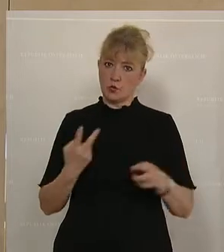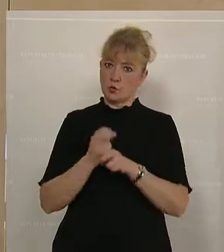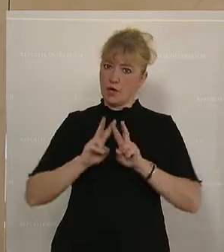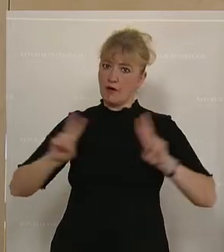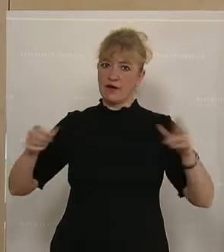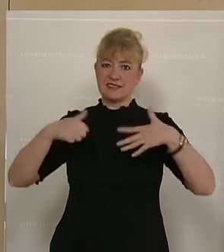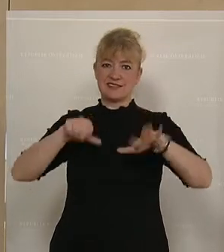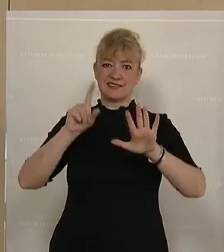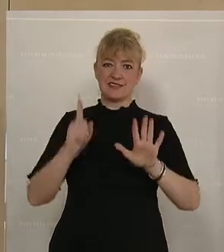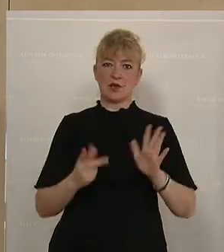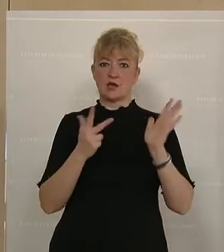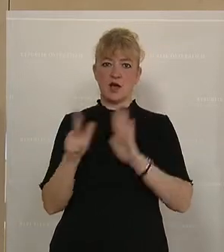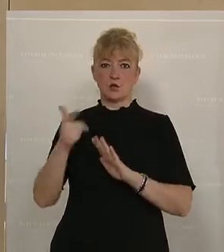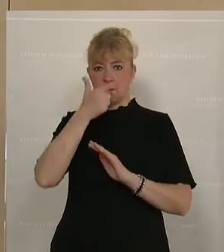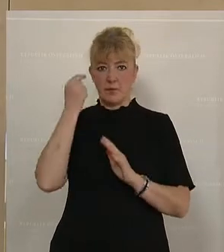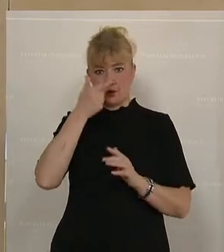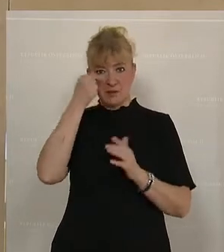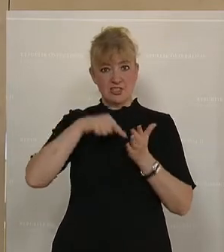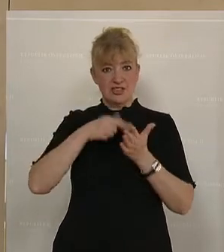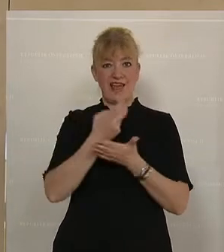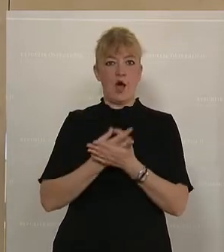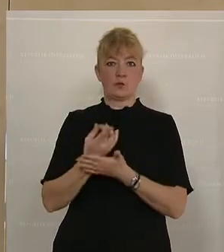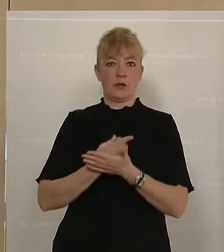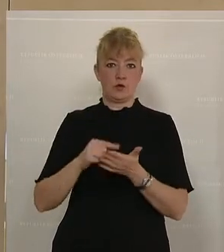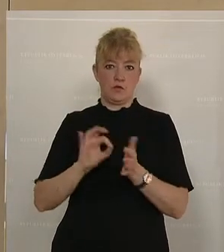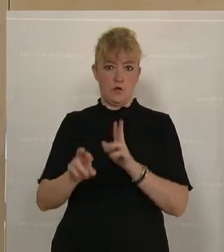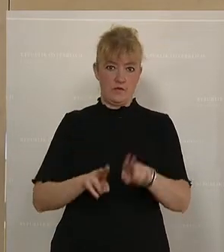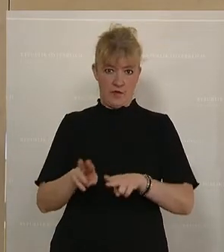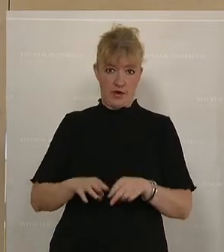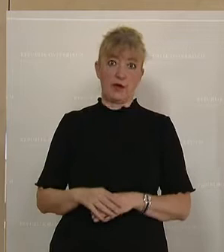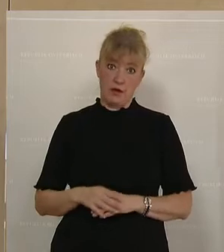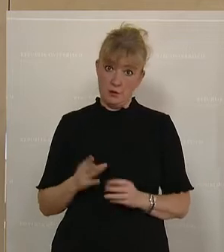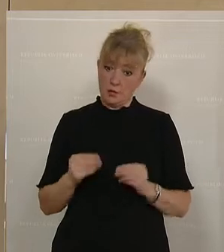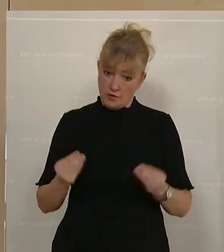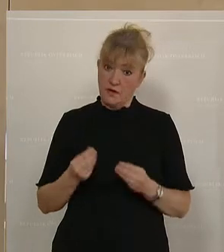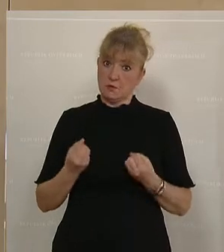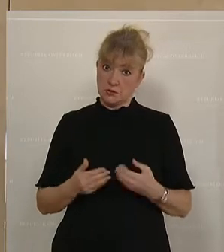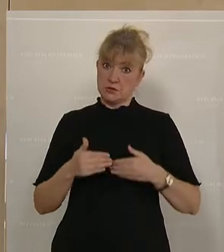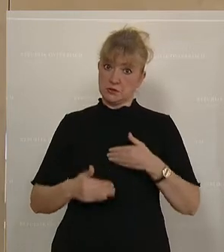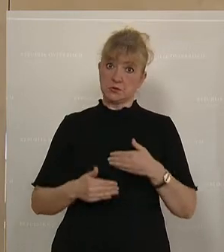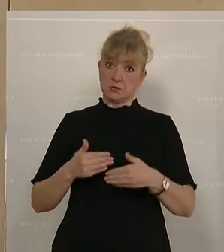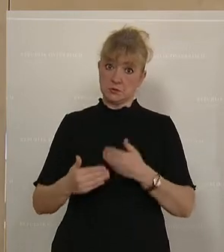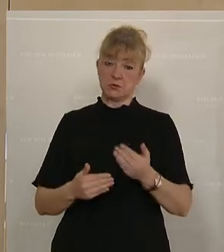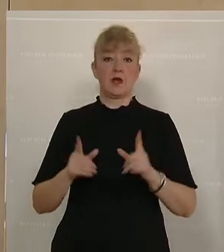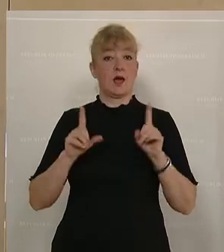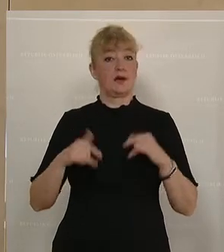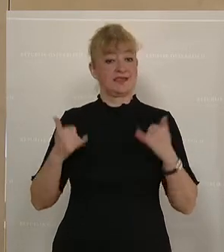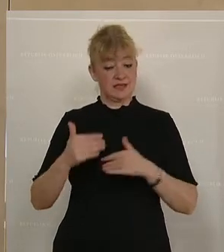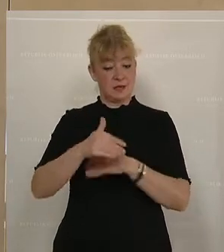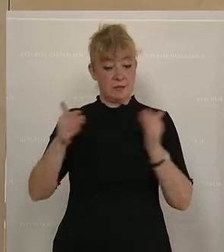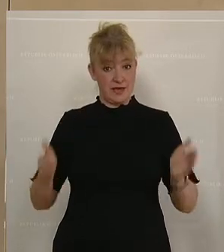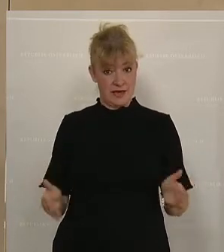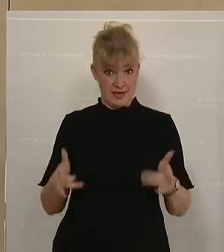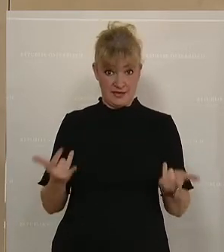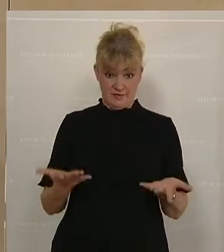16.800 Menschen in Ausbildung für die Pflege. Es ist ja nicht so, dass nichts passiert ist. Wir haben ja immer wieder Schritte gesetzt. Aber dieses Paket, das wir